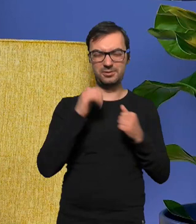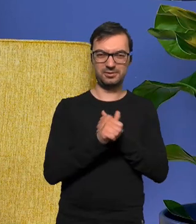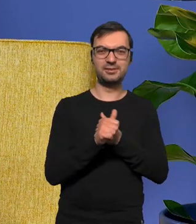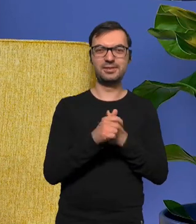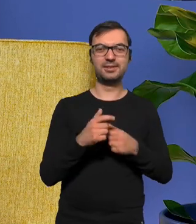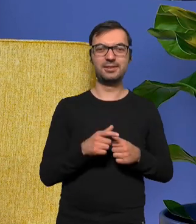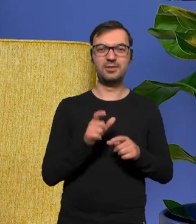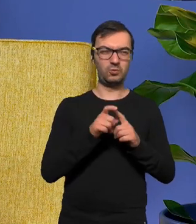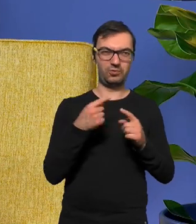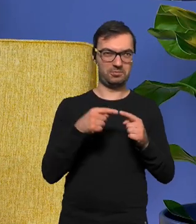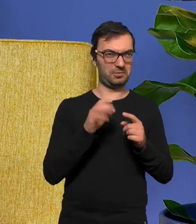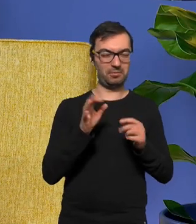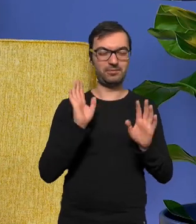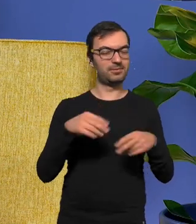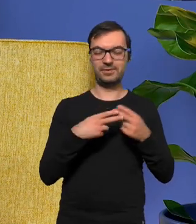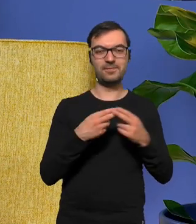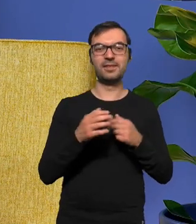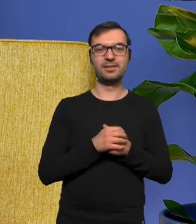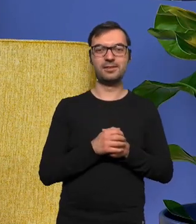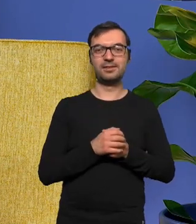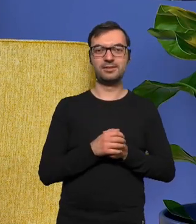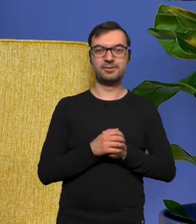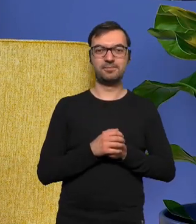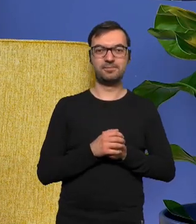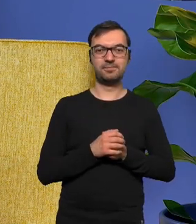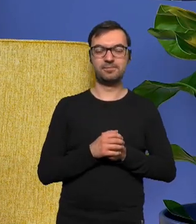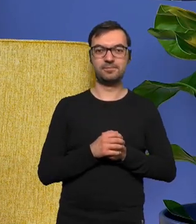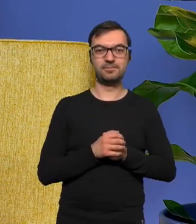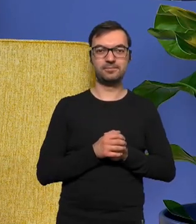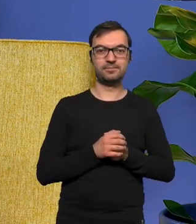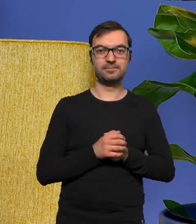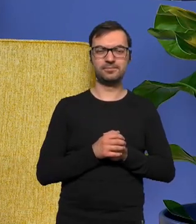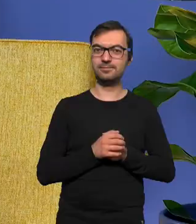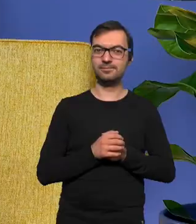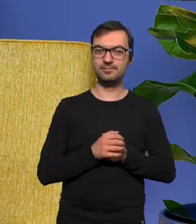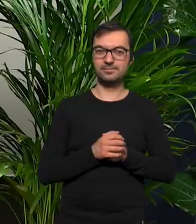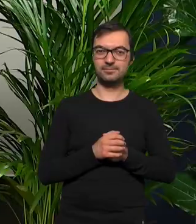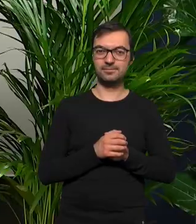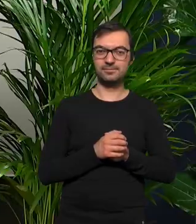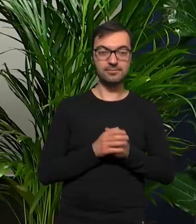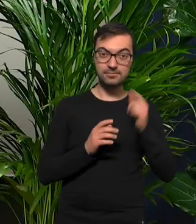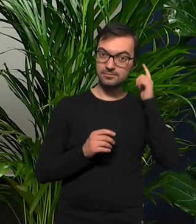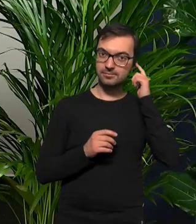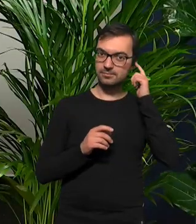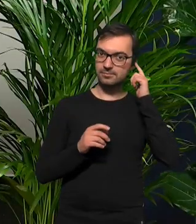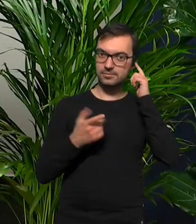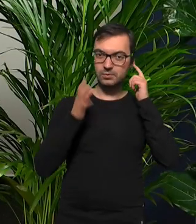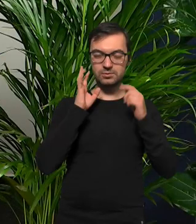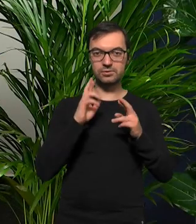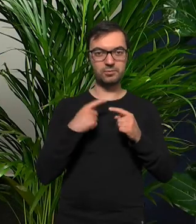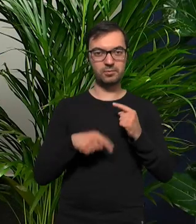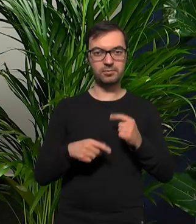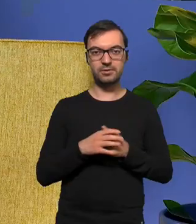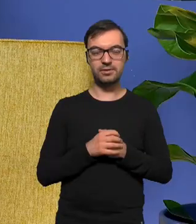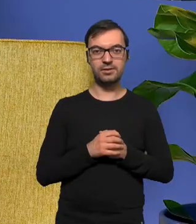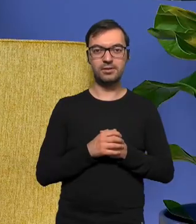słowo było ale przymiotnik i poddanie przymiotników czy przymiotnikami jak to jest